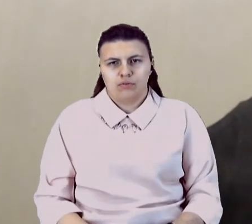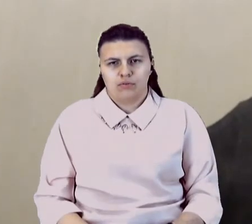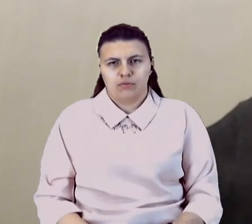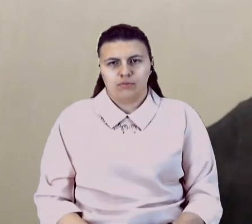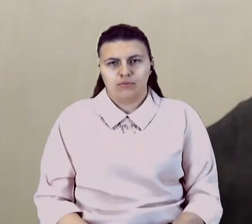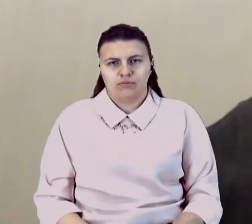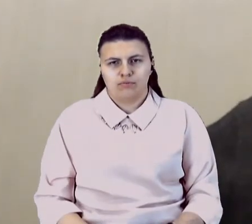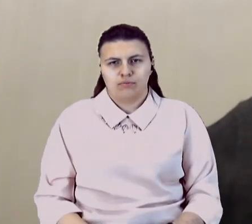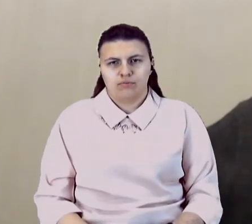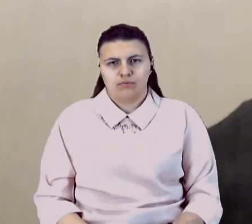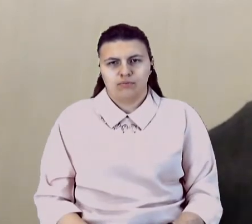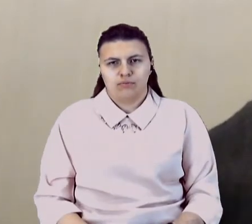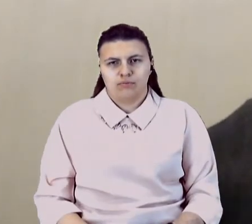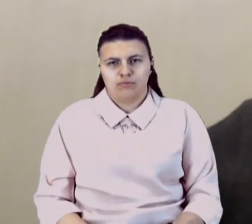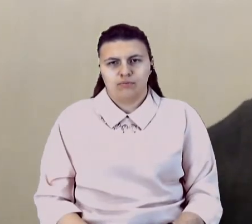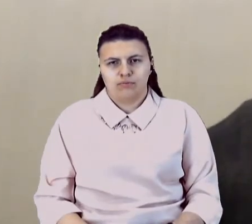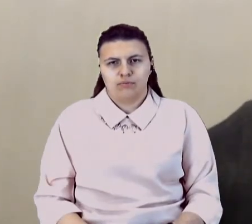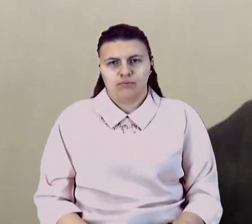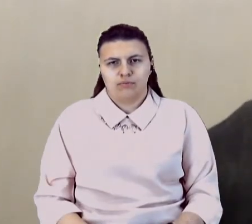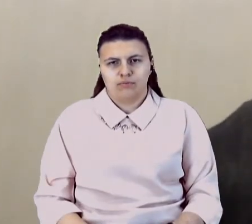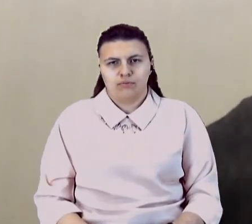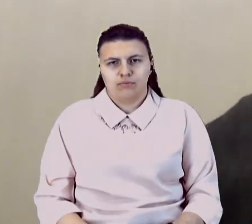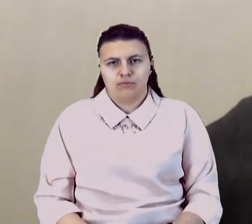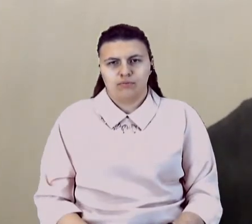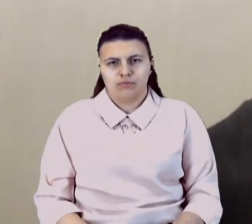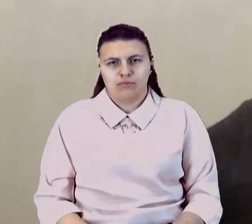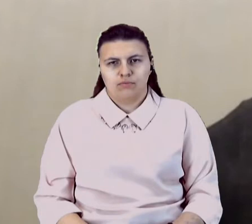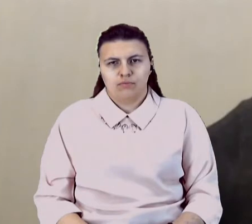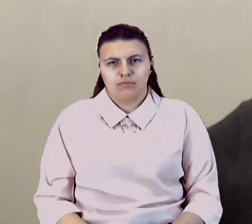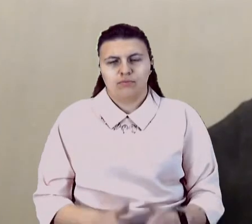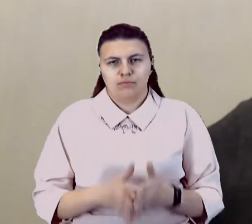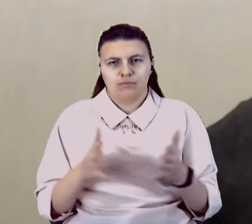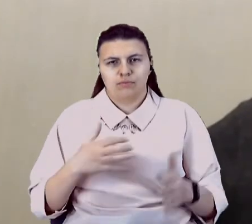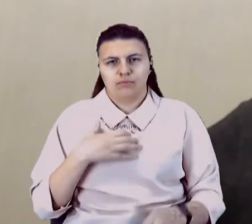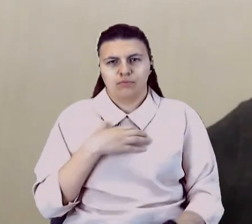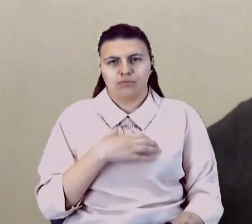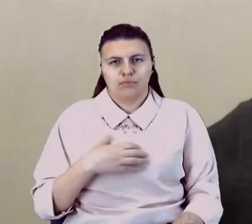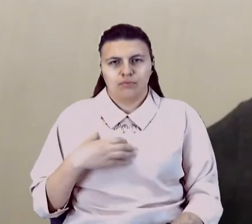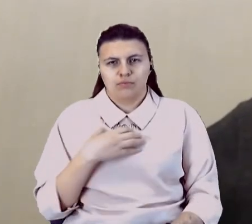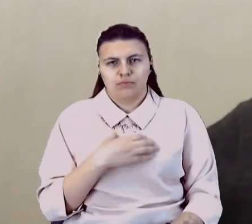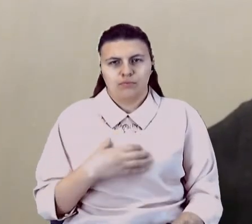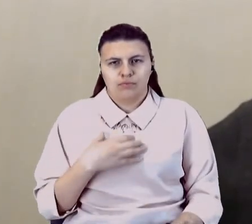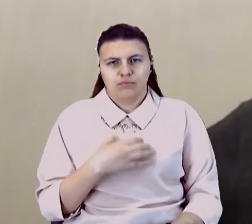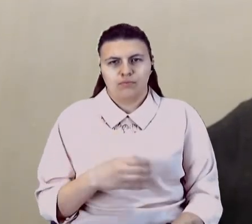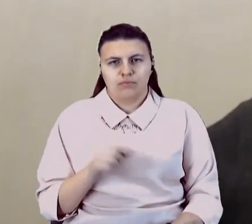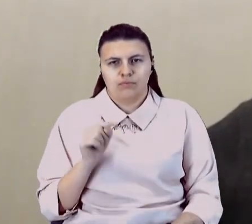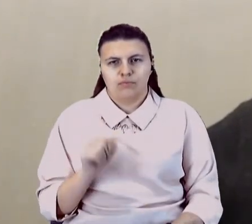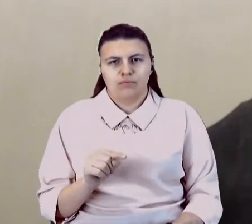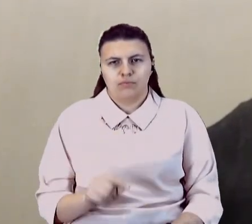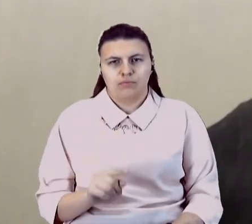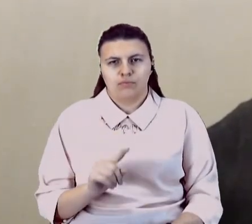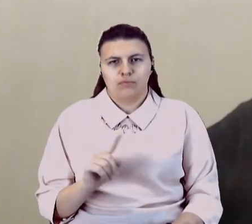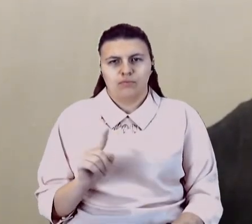найбільш важливою темою є Росія з цього